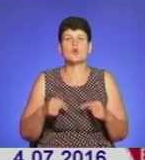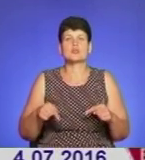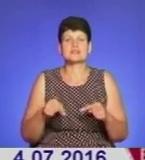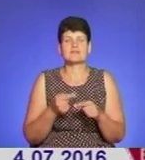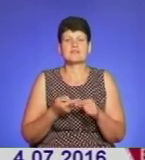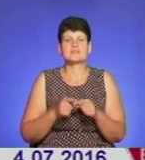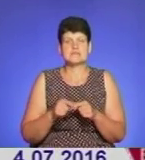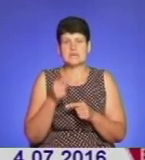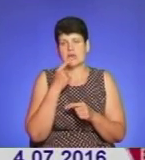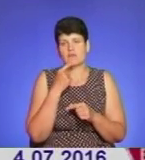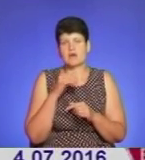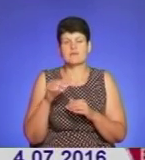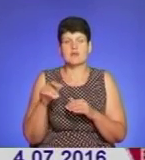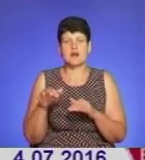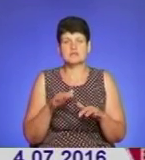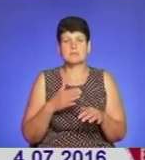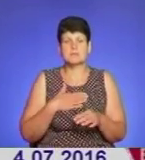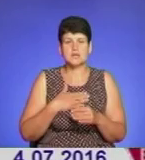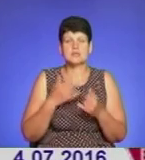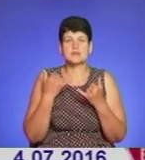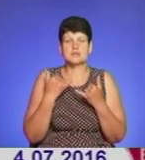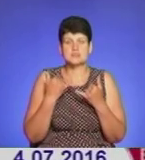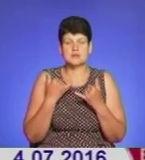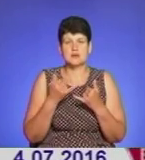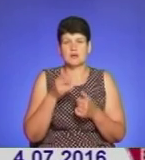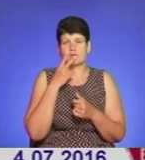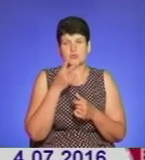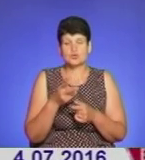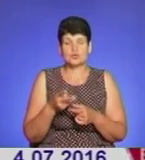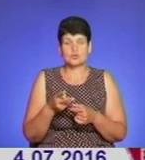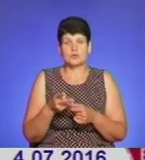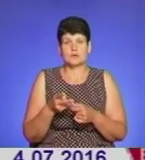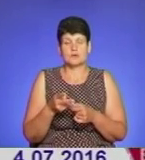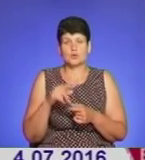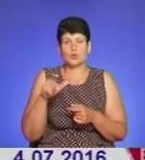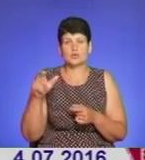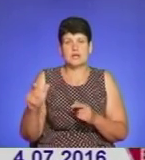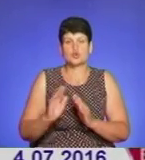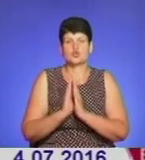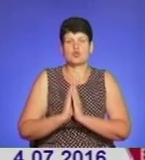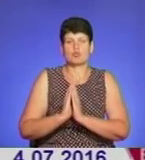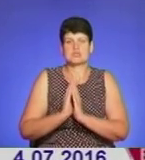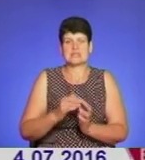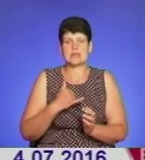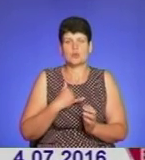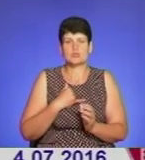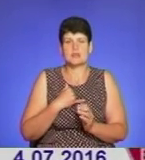криваві акції. Мені досі приведжуються нещасні, що просили в нас пощади,